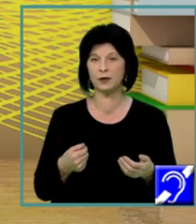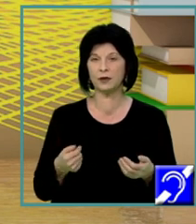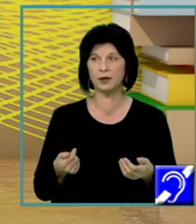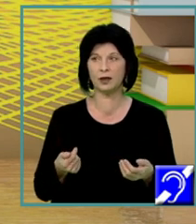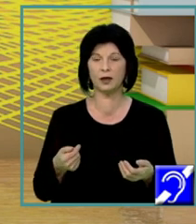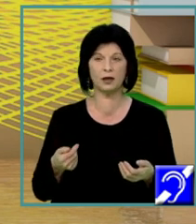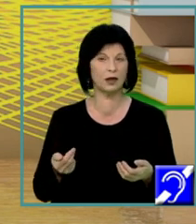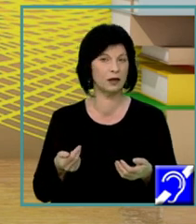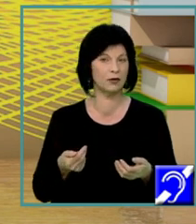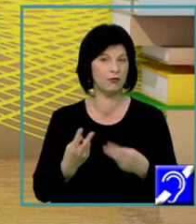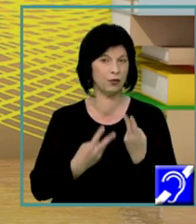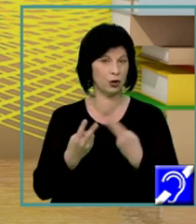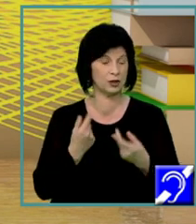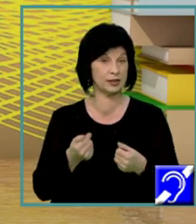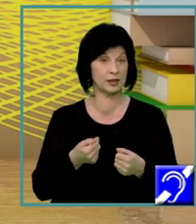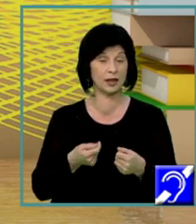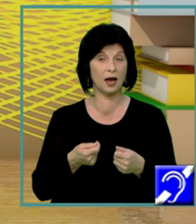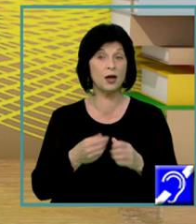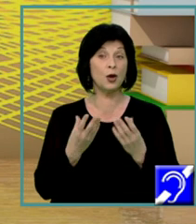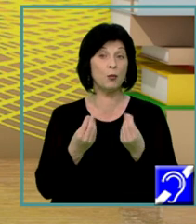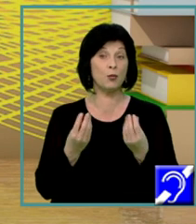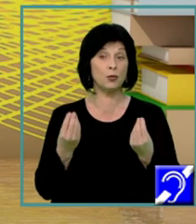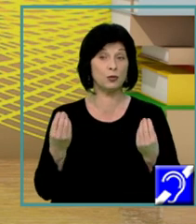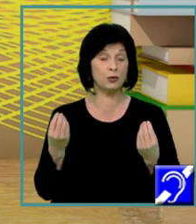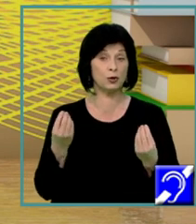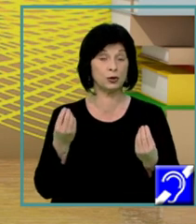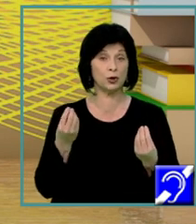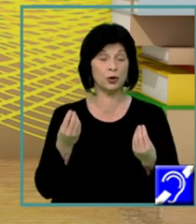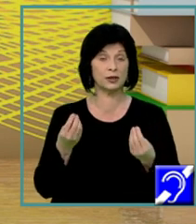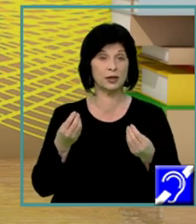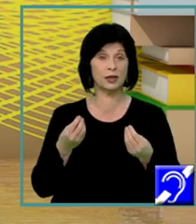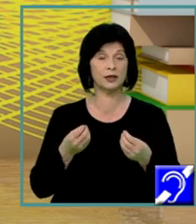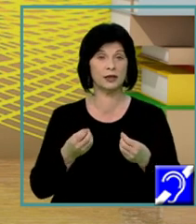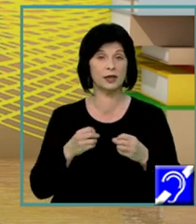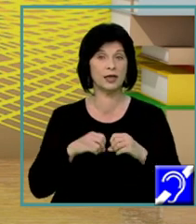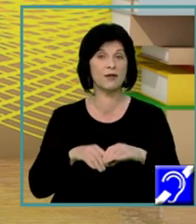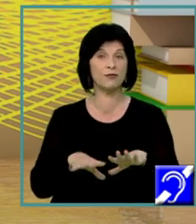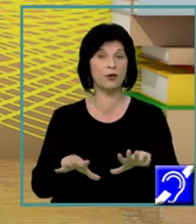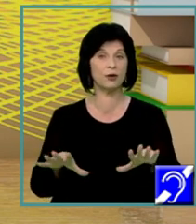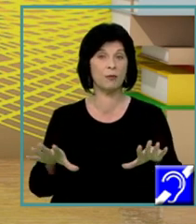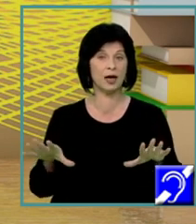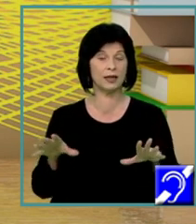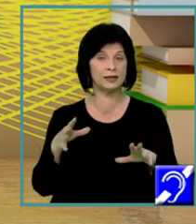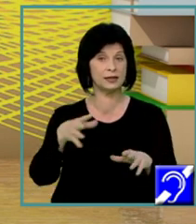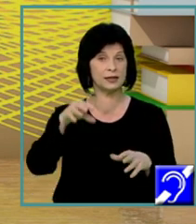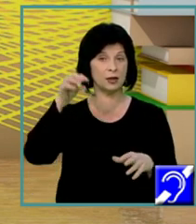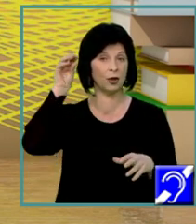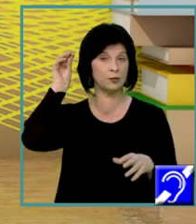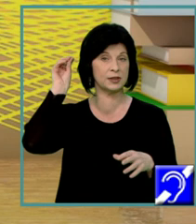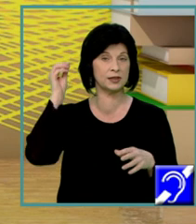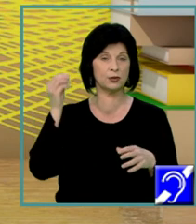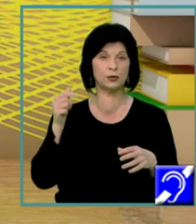în timpul celor 4 ani de liceu, dar există aici și aportul vostru care automat se